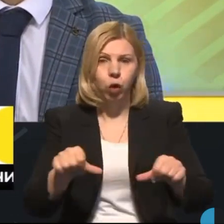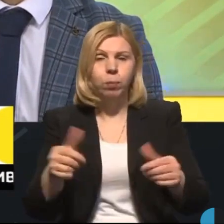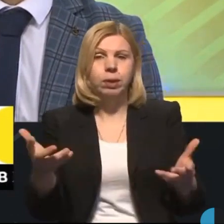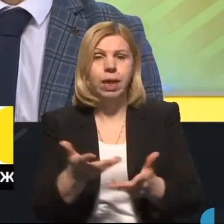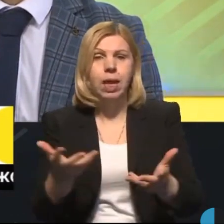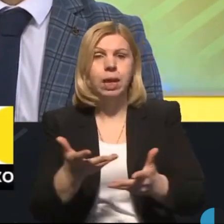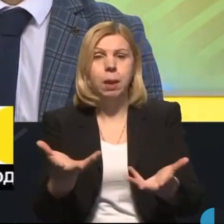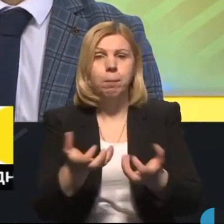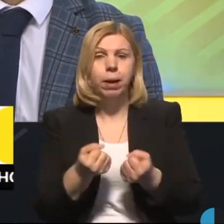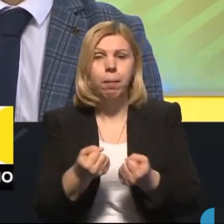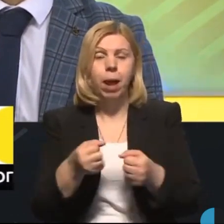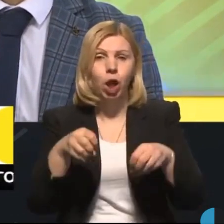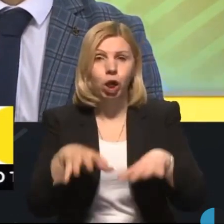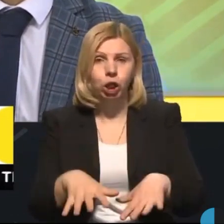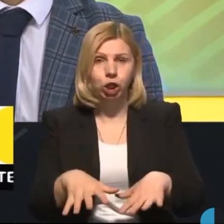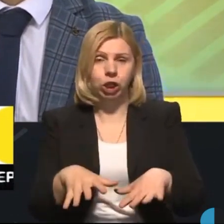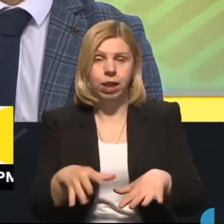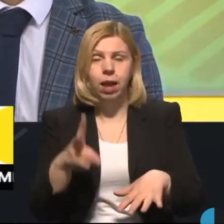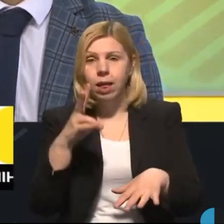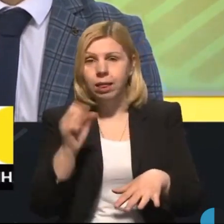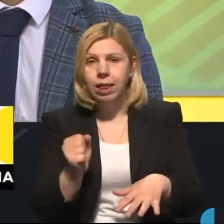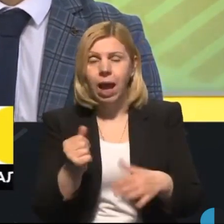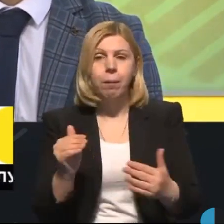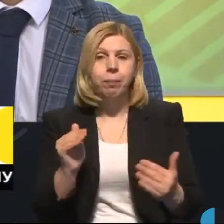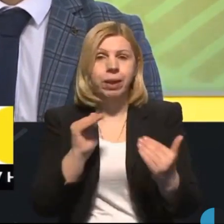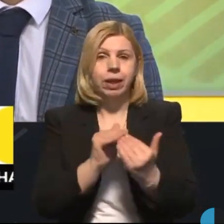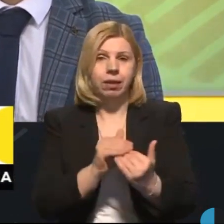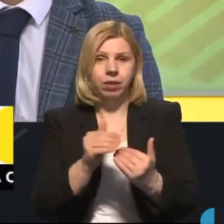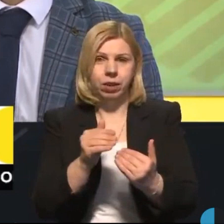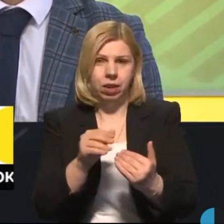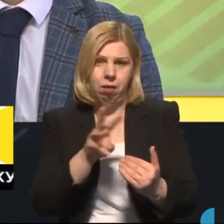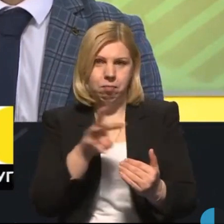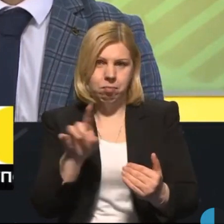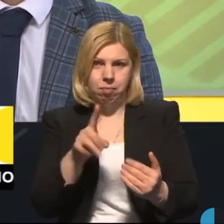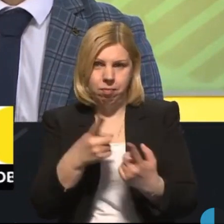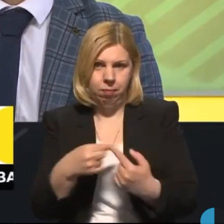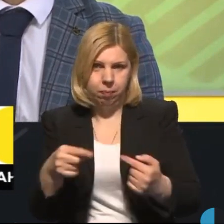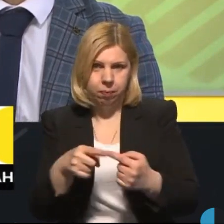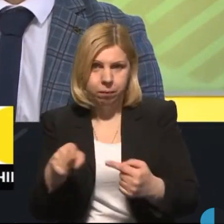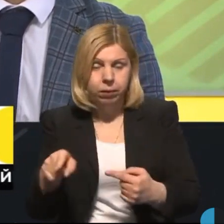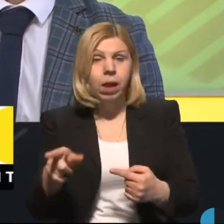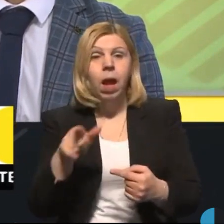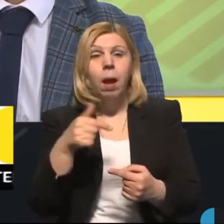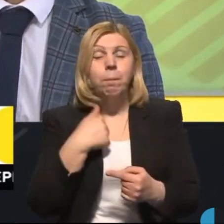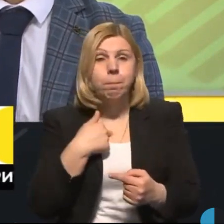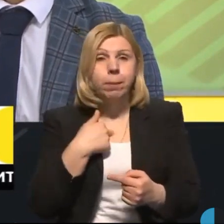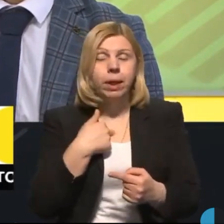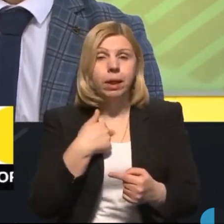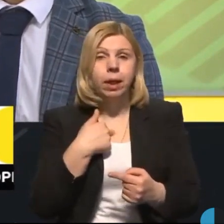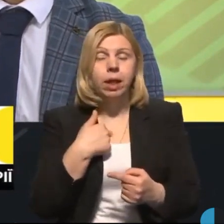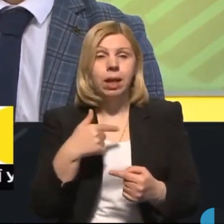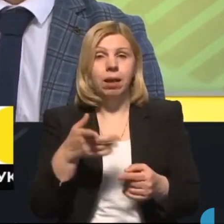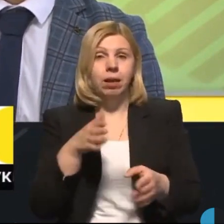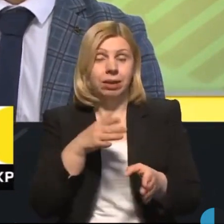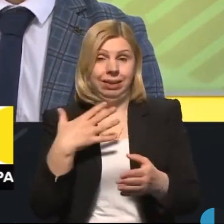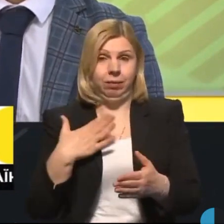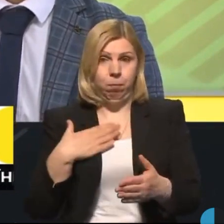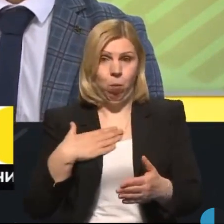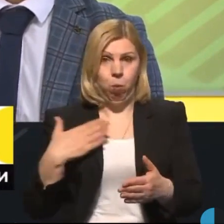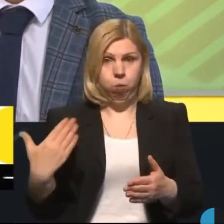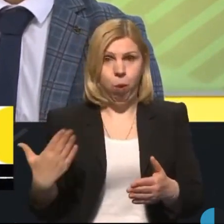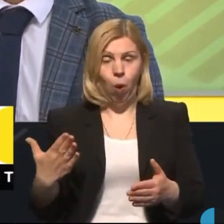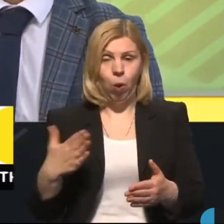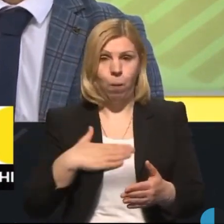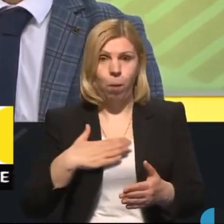приймають рішення на рівні органів місцевого самоврядування. Тому ми зі свого боку,